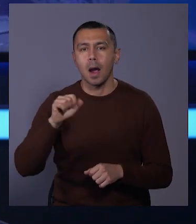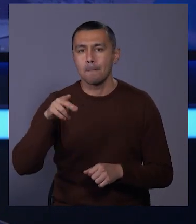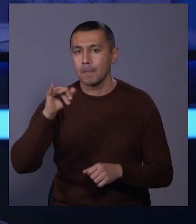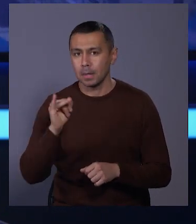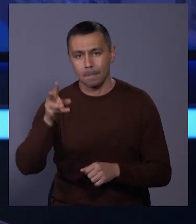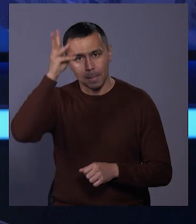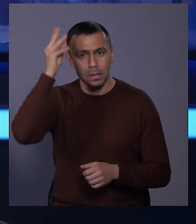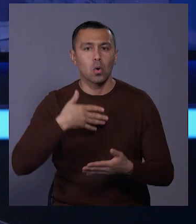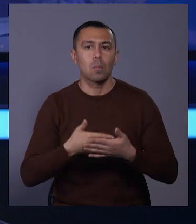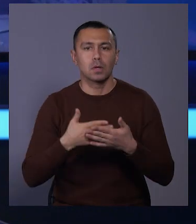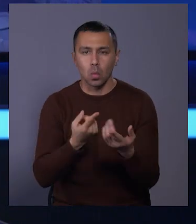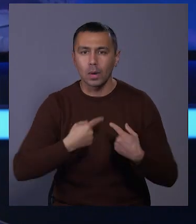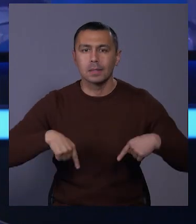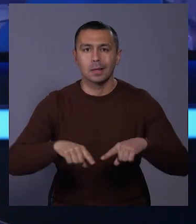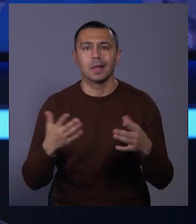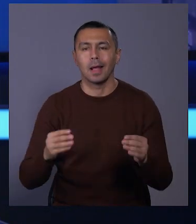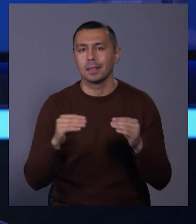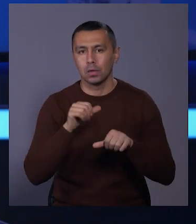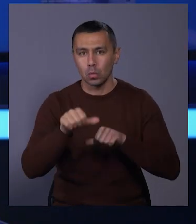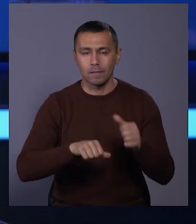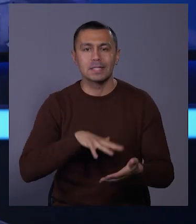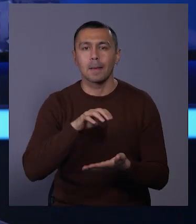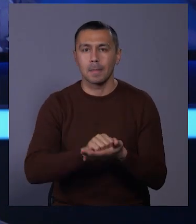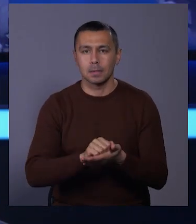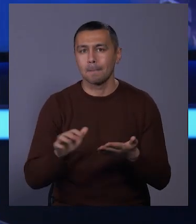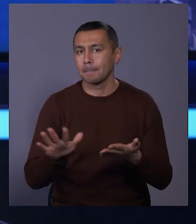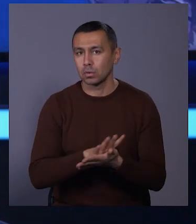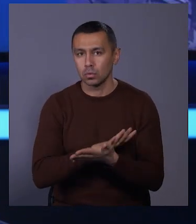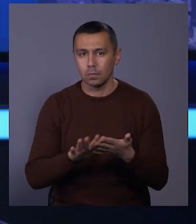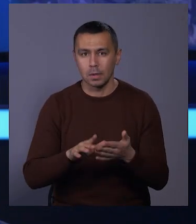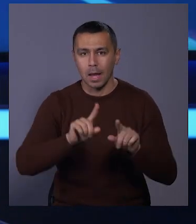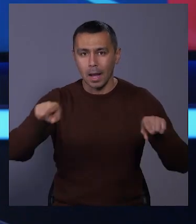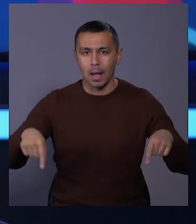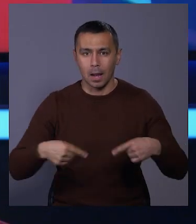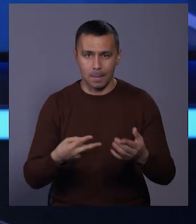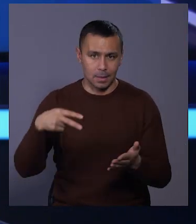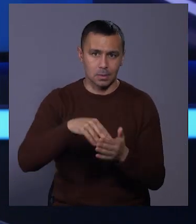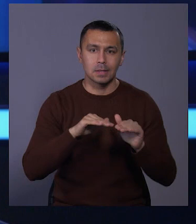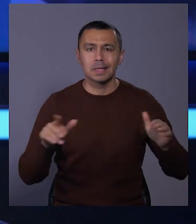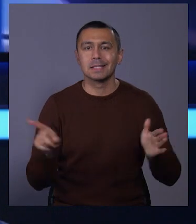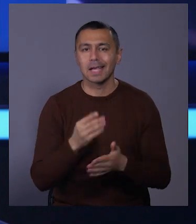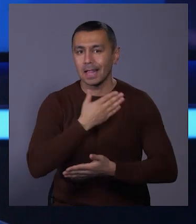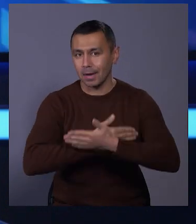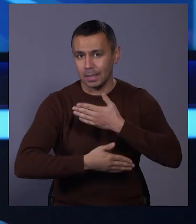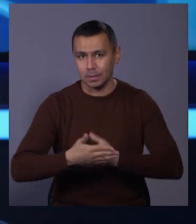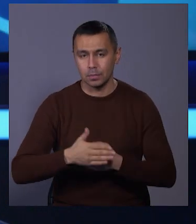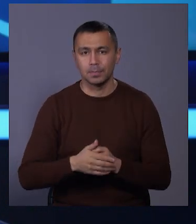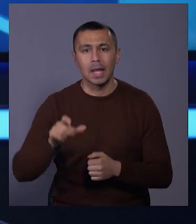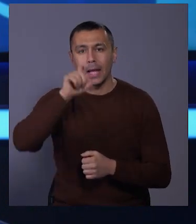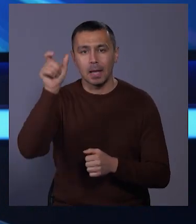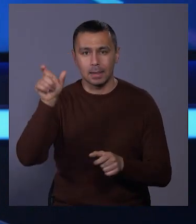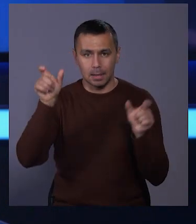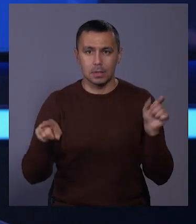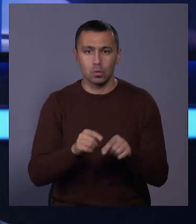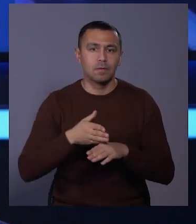– Хмельницької громадської організації, яка 10 років займається безкоштовною реабілітацією дітей з інвалідністю. Італійці